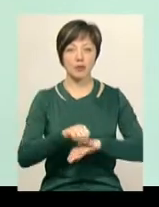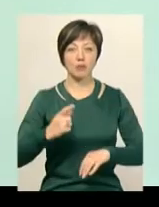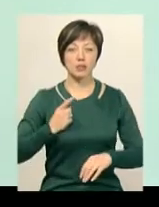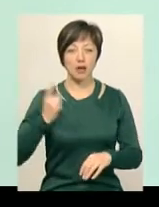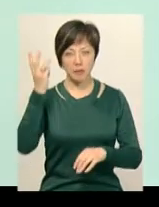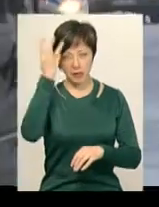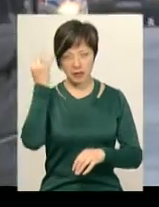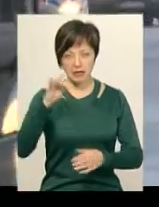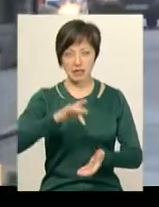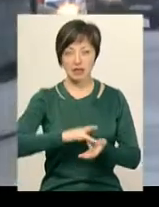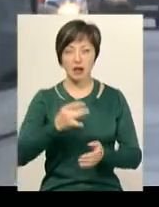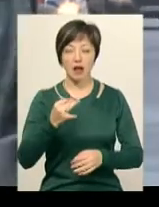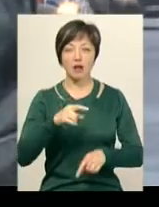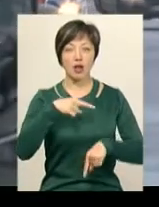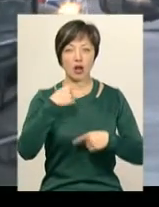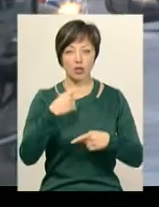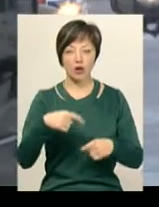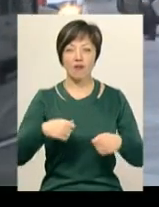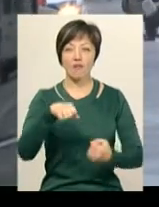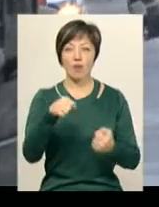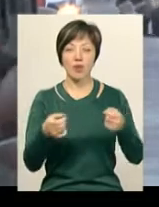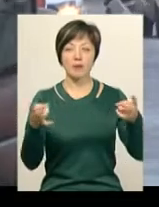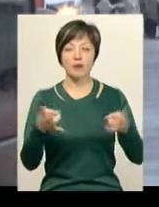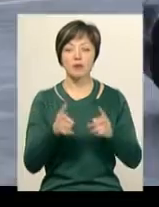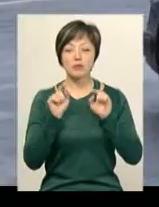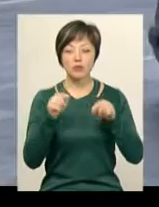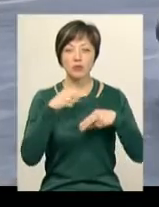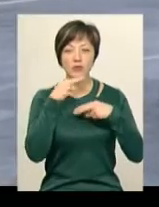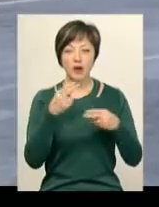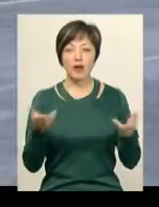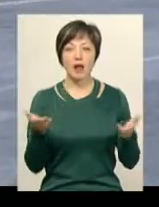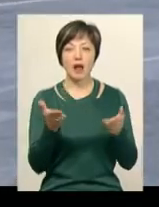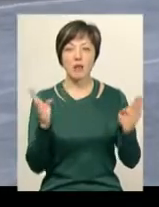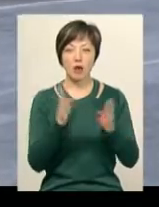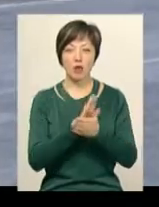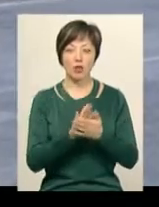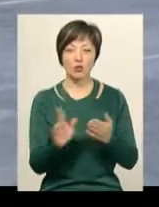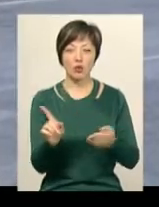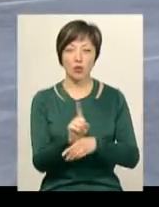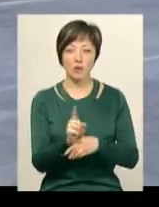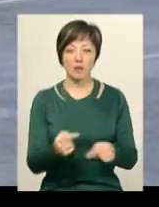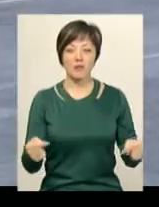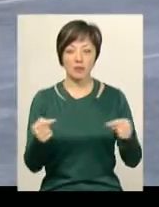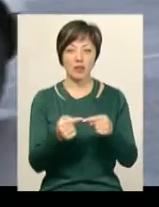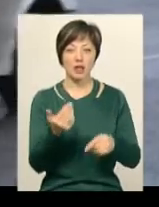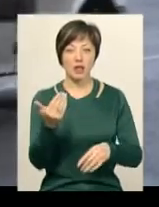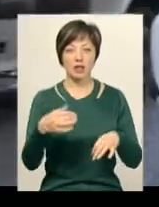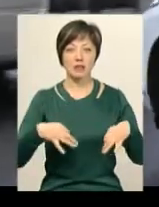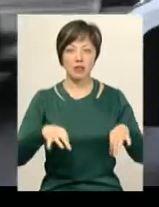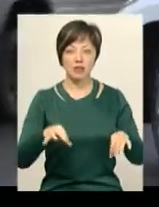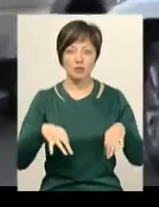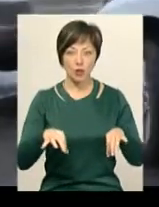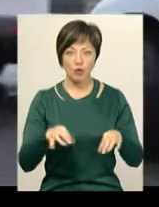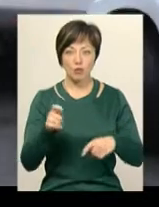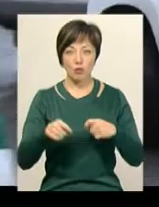Хмельницький центральний Ігор Овчарук каже, водіям необхідно звернути увагу на те, яким екологічним нормам відповідає їх транспортний засіб. Авто з